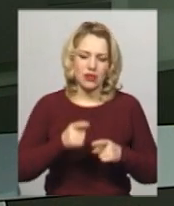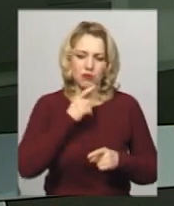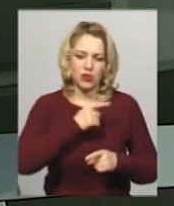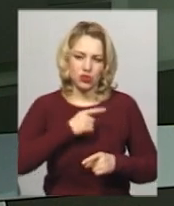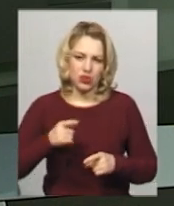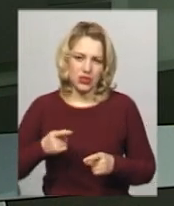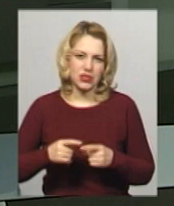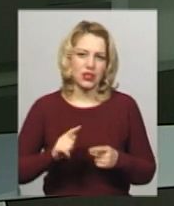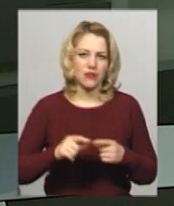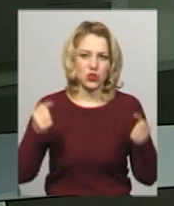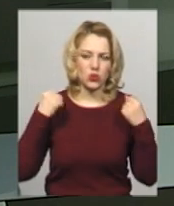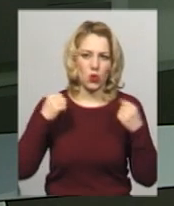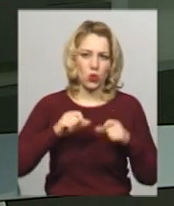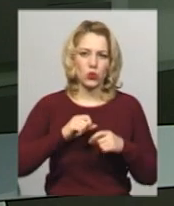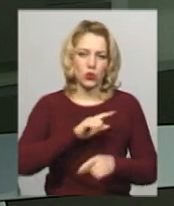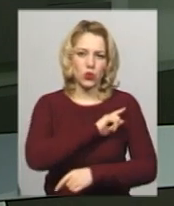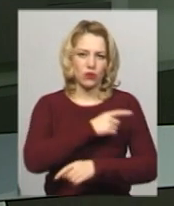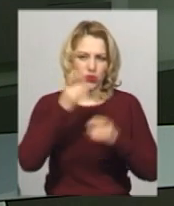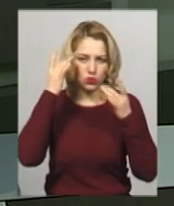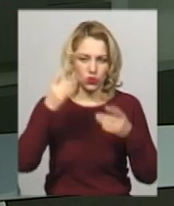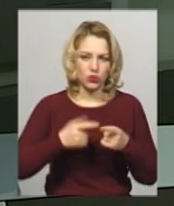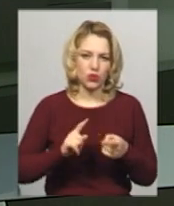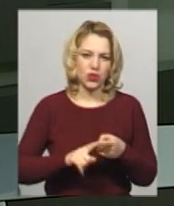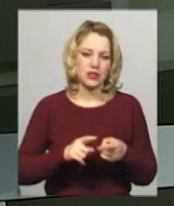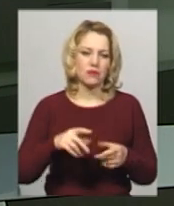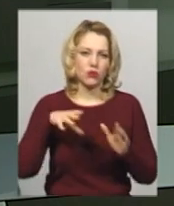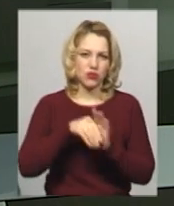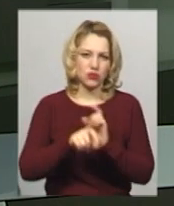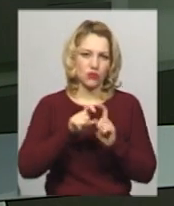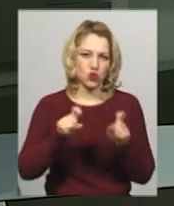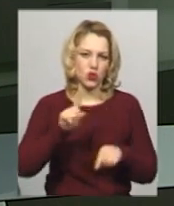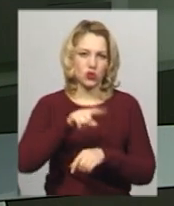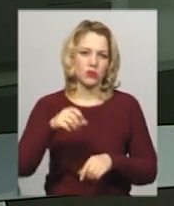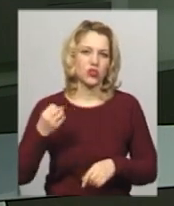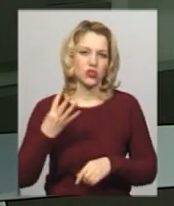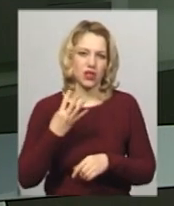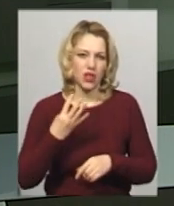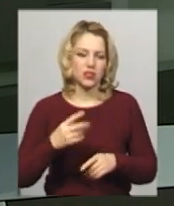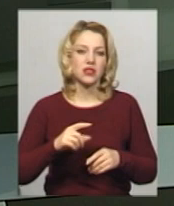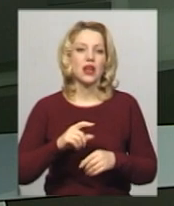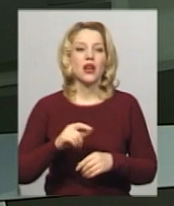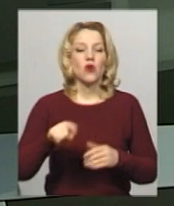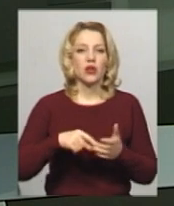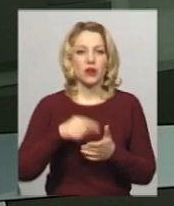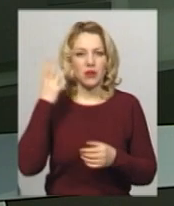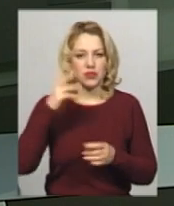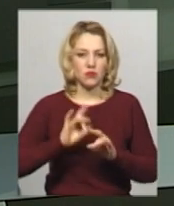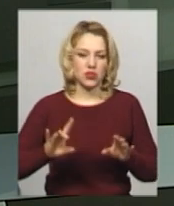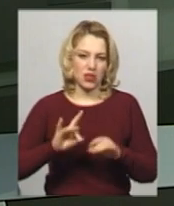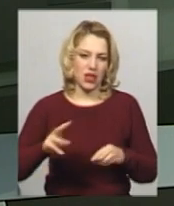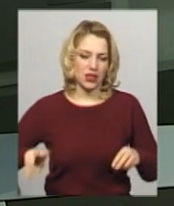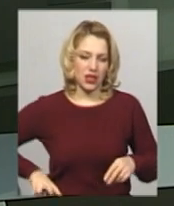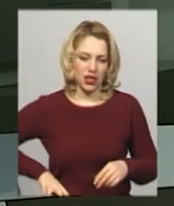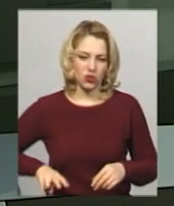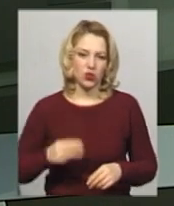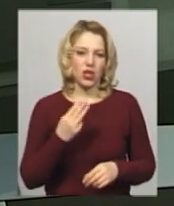запровадили в загальноосвітній школі 1-3 ступенів номер 14 Хмельницького. Про це розповіла директор школи Наталія Широка. Як